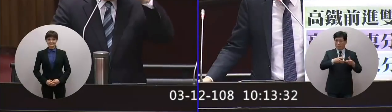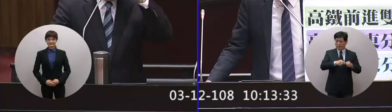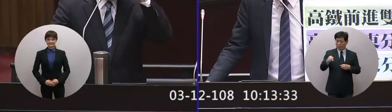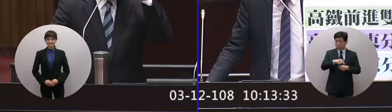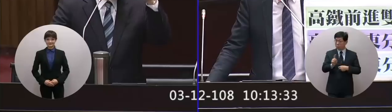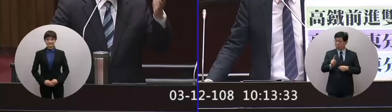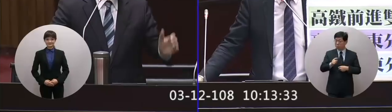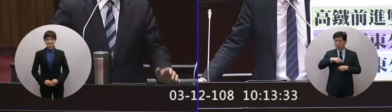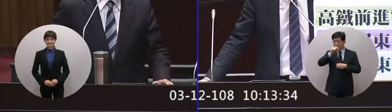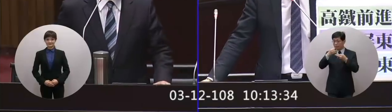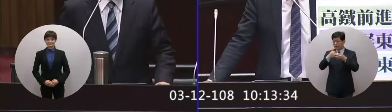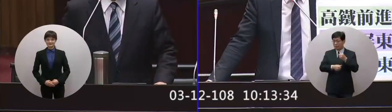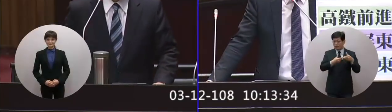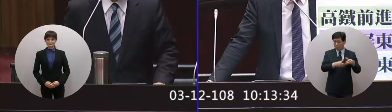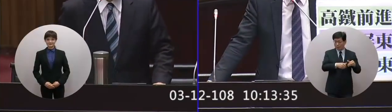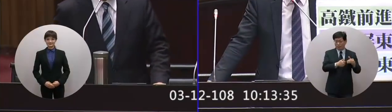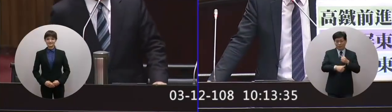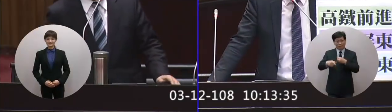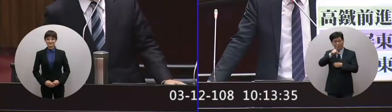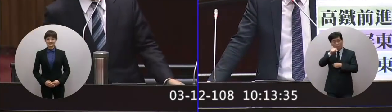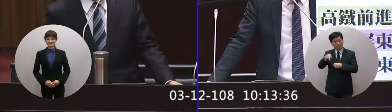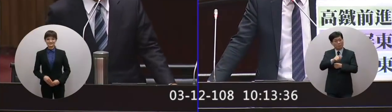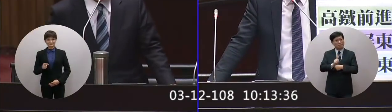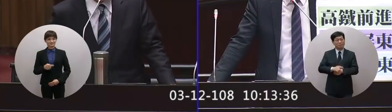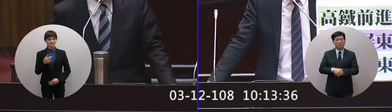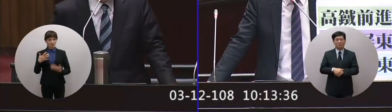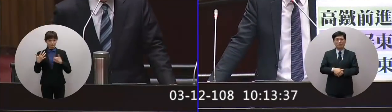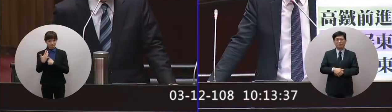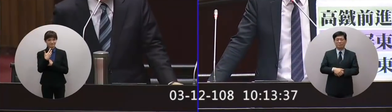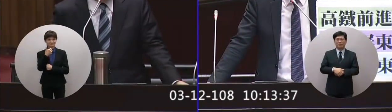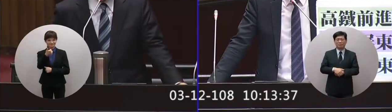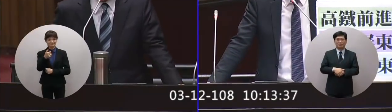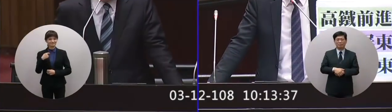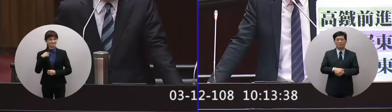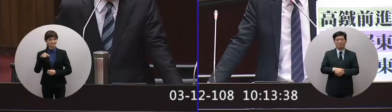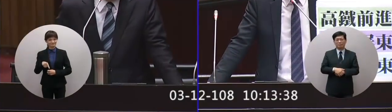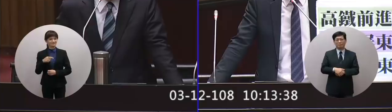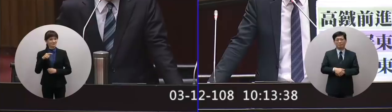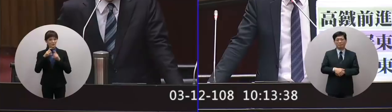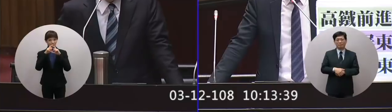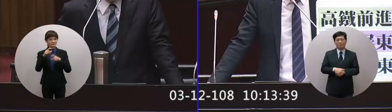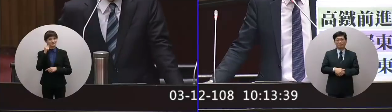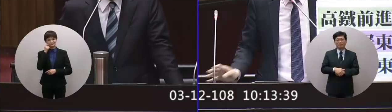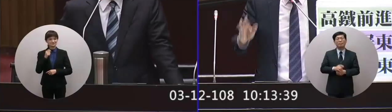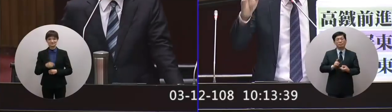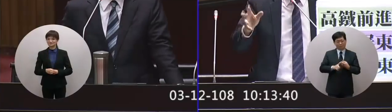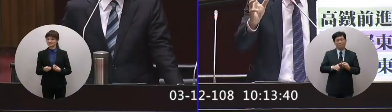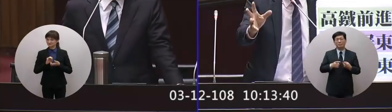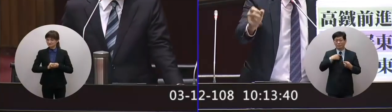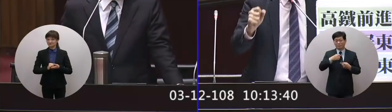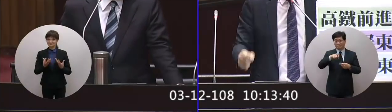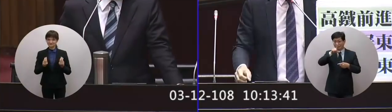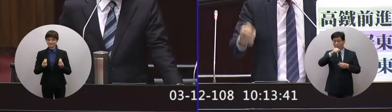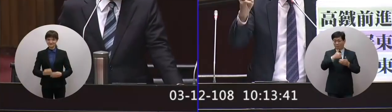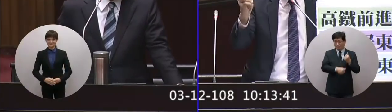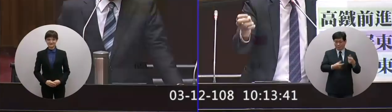有蛋是雞生蛋還是蛋生雞嘿嘿這個很好的問題但是自以來這些回答都沒有定論對啦雞